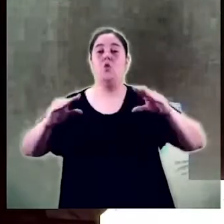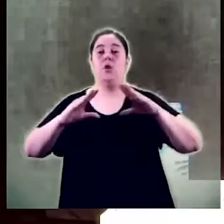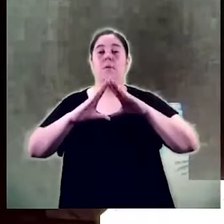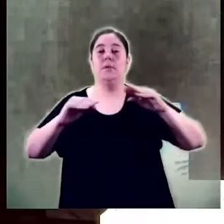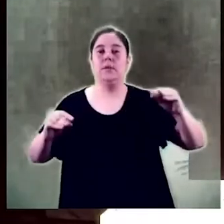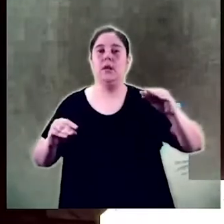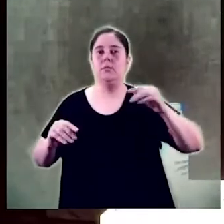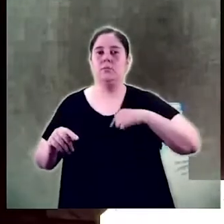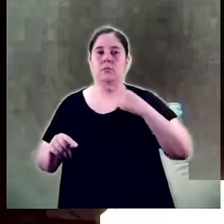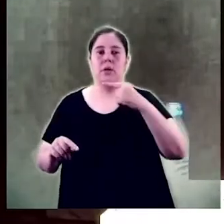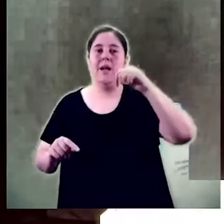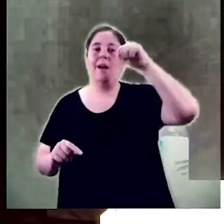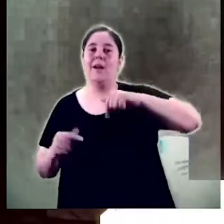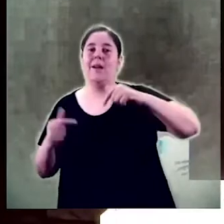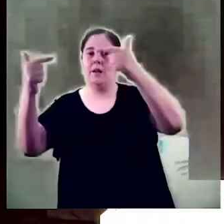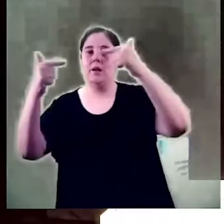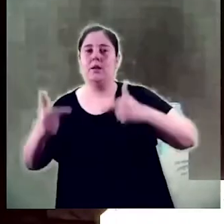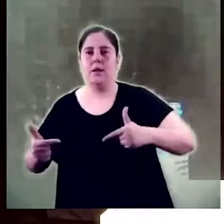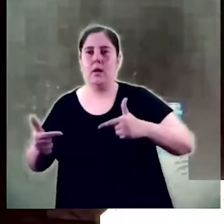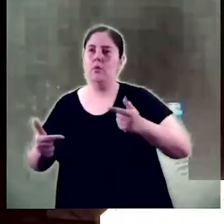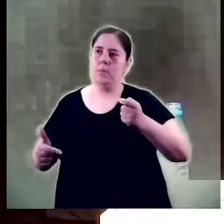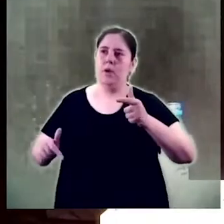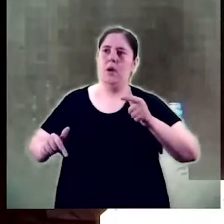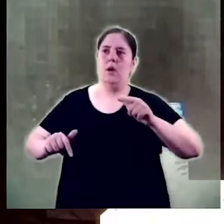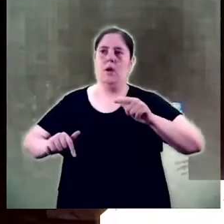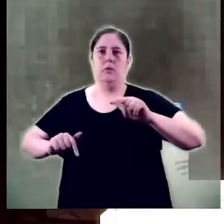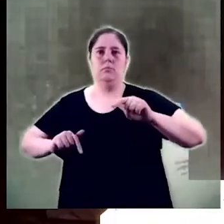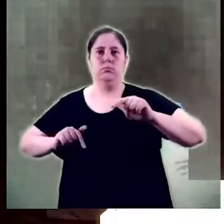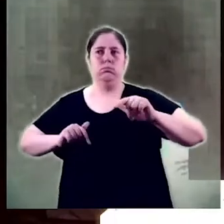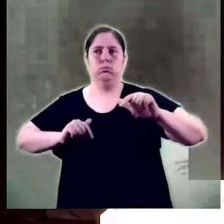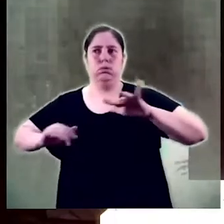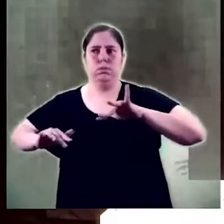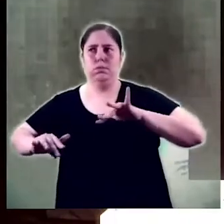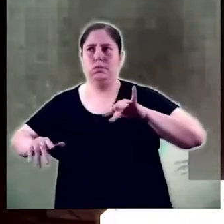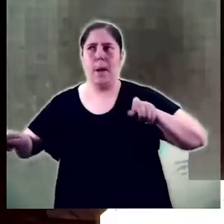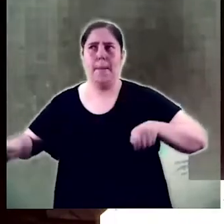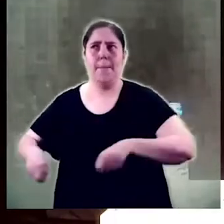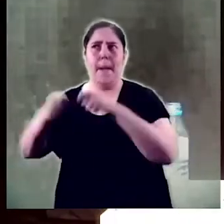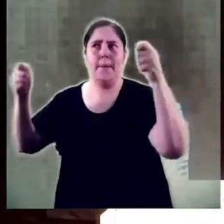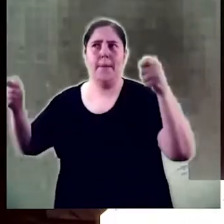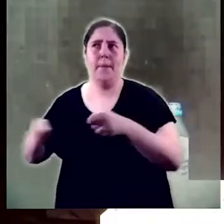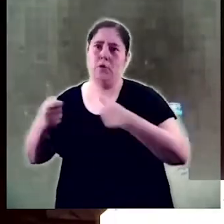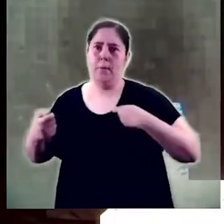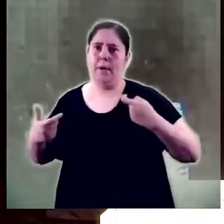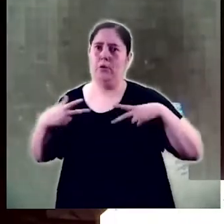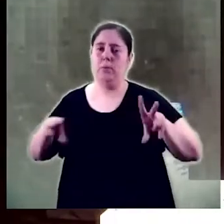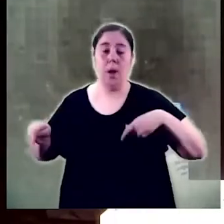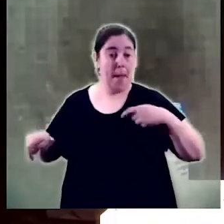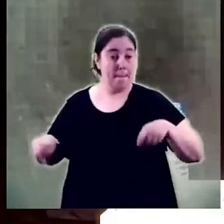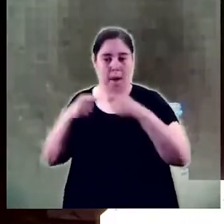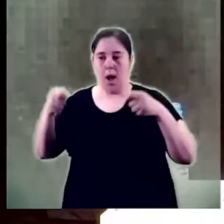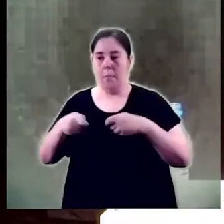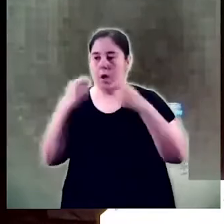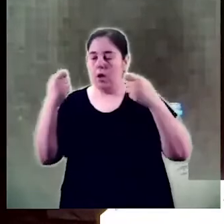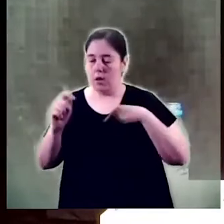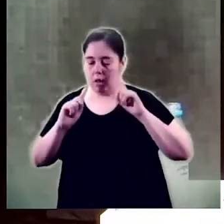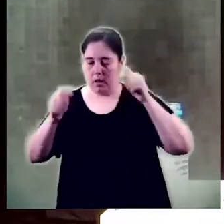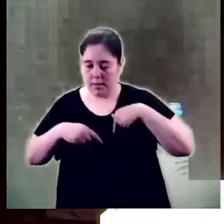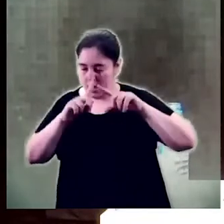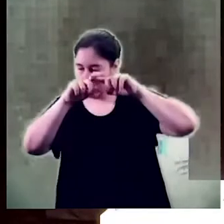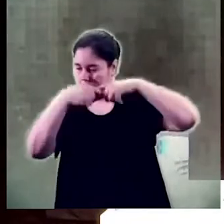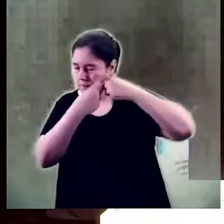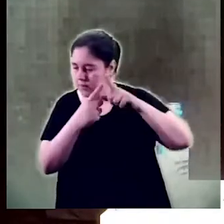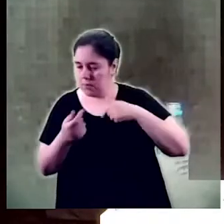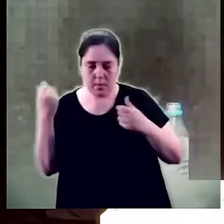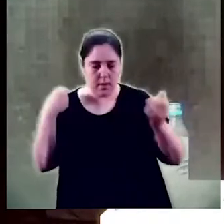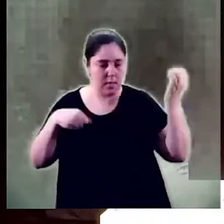dir que ha taxejat certes apaties automatitzades i ens ha dut a reflexionar a propòsit de les nostres dinàmiques